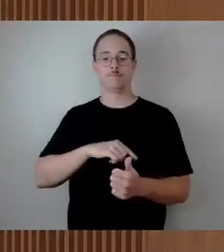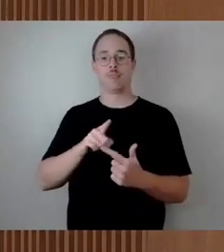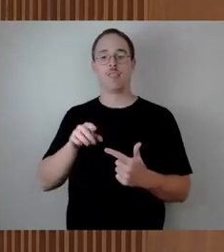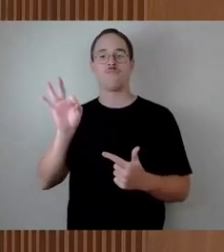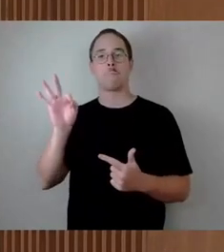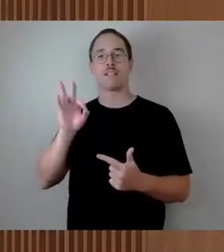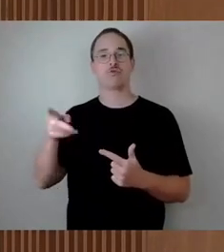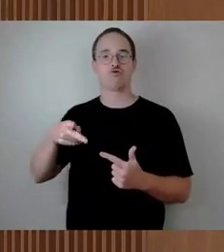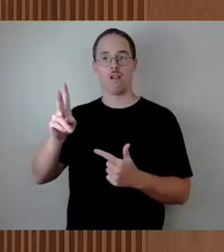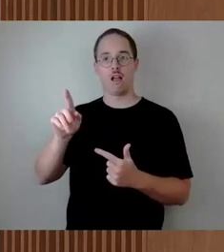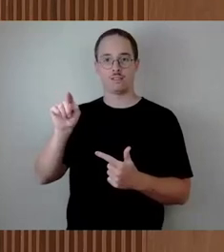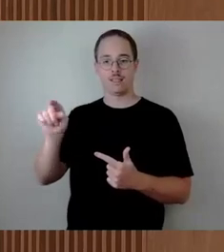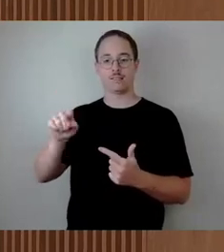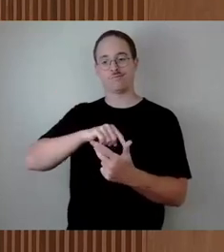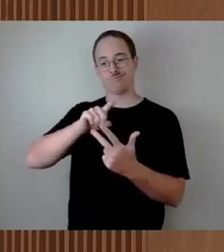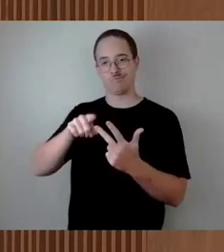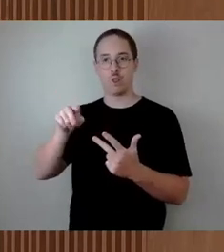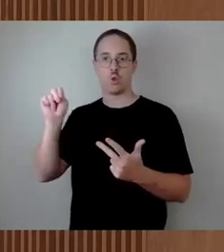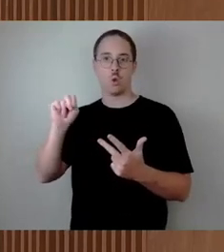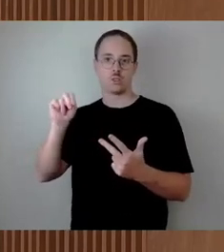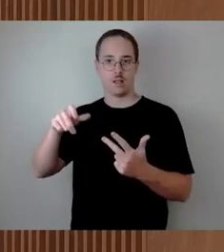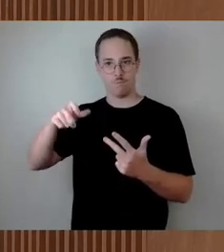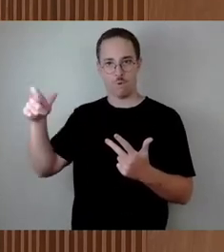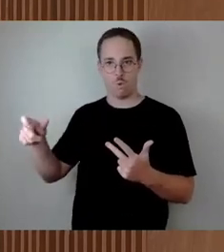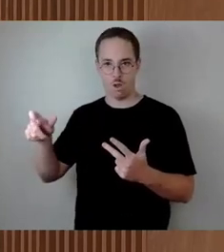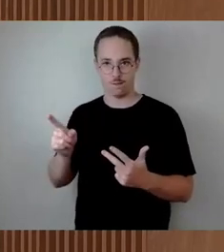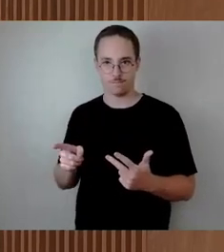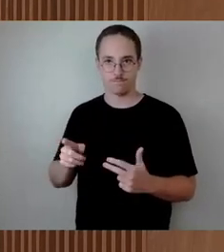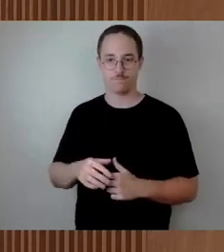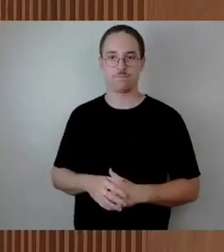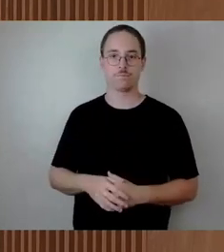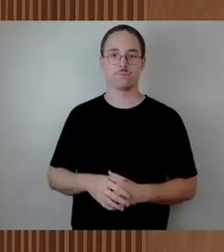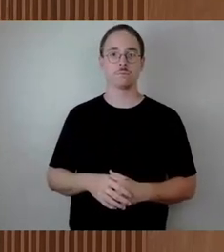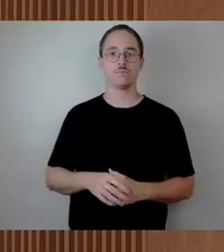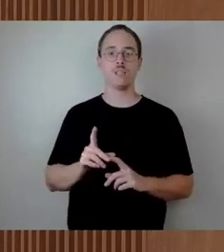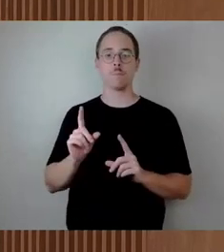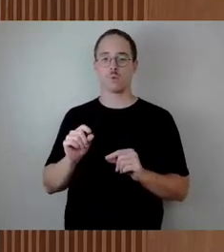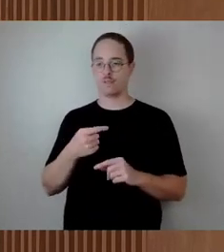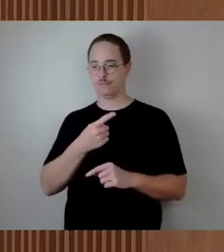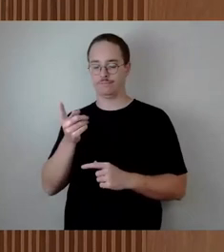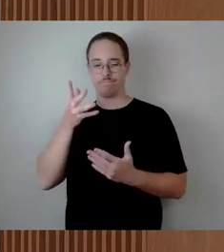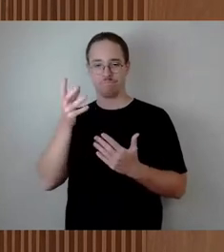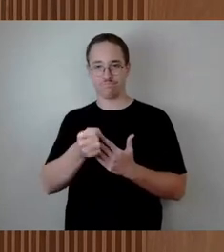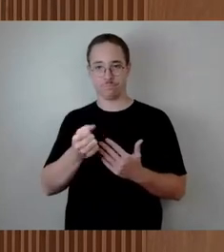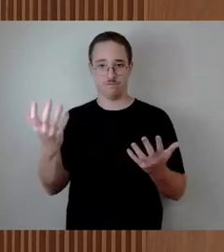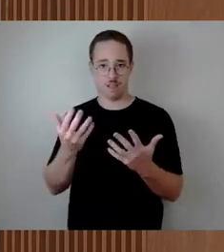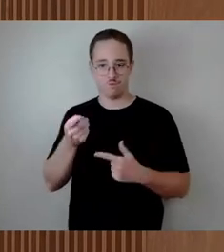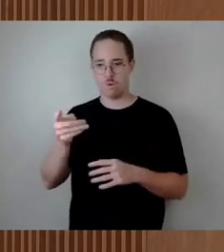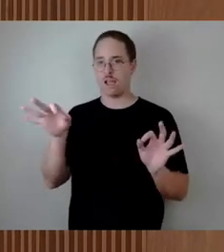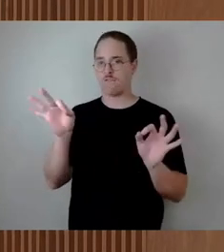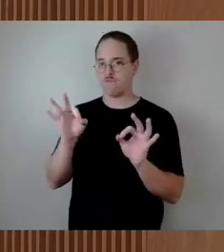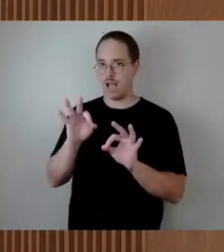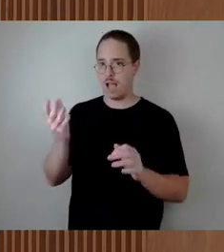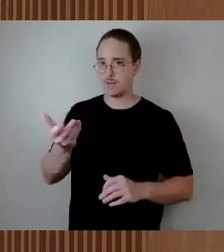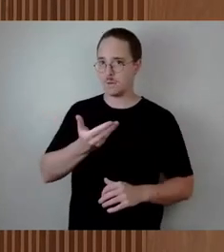Nossnerbrücke. Ich habe also festgestellt, da ist keine Gefahr im Verzug. Wenn ich mich täusche, müssten Sie was dazu